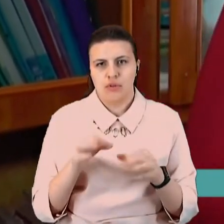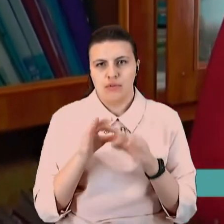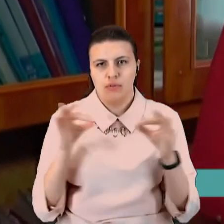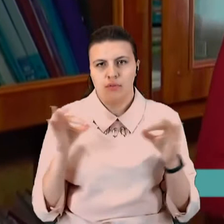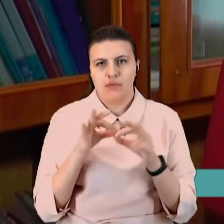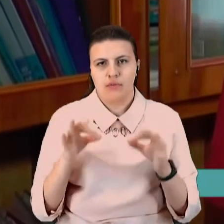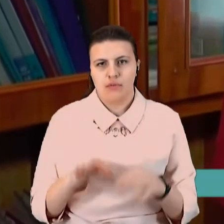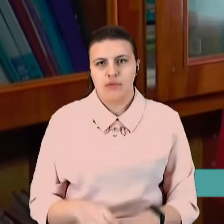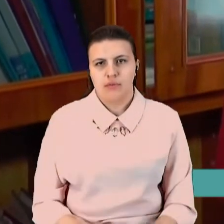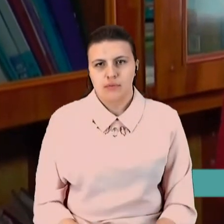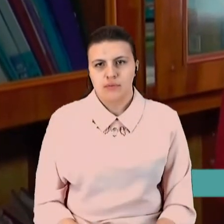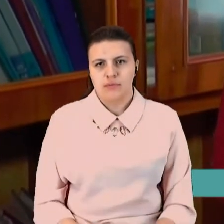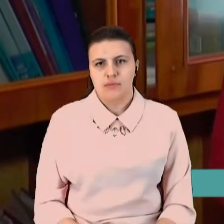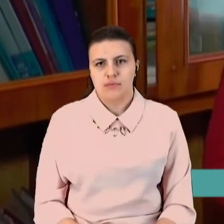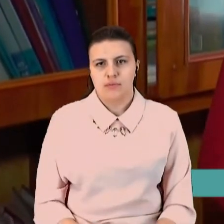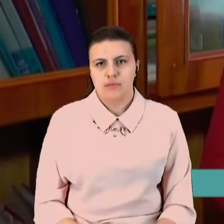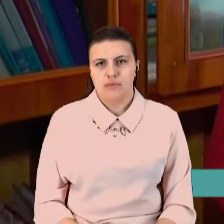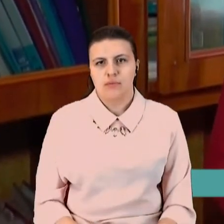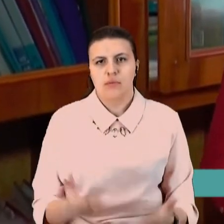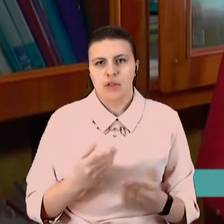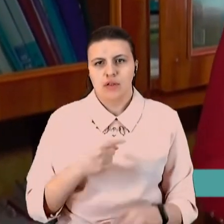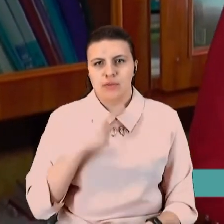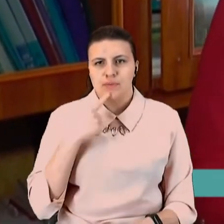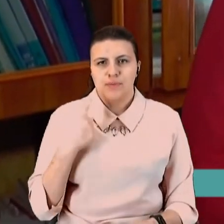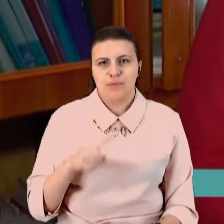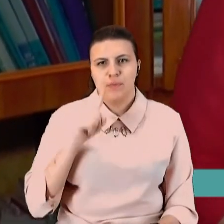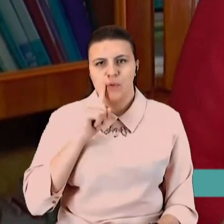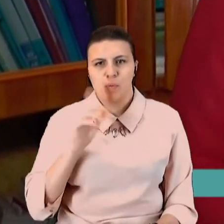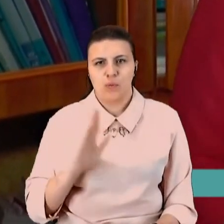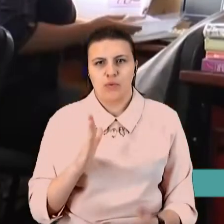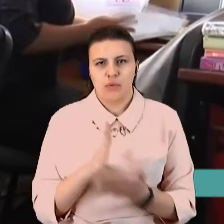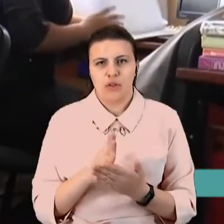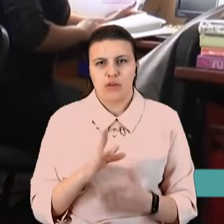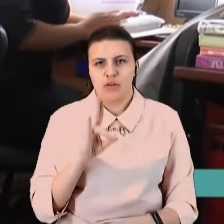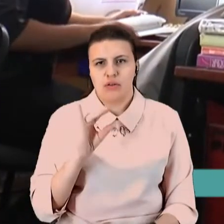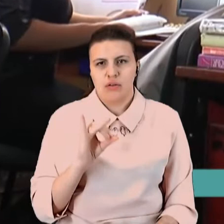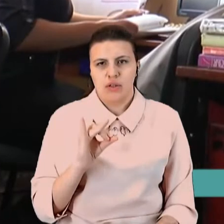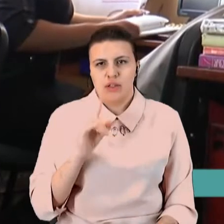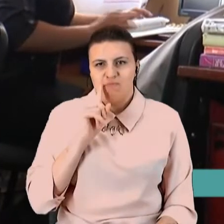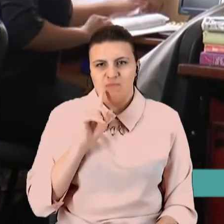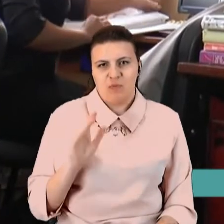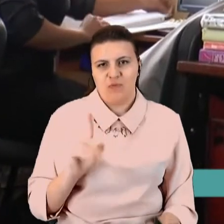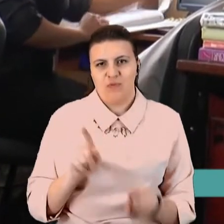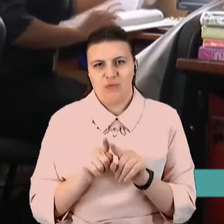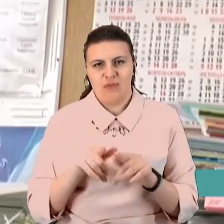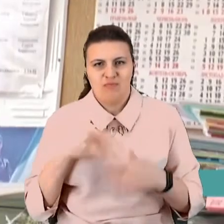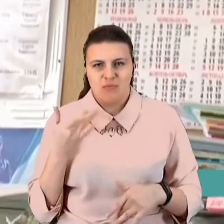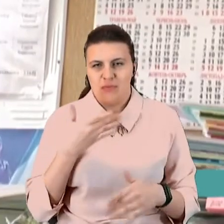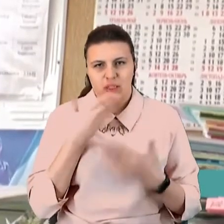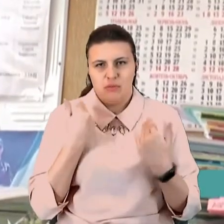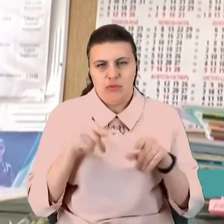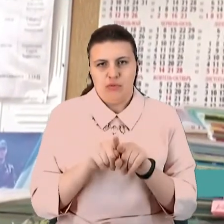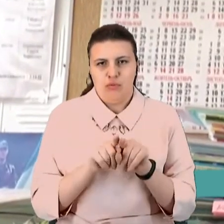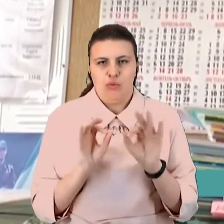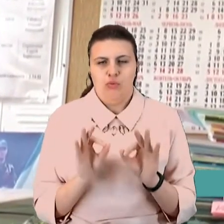А все ж таки якийсь дискомфорт є у вас? Ні, дискомфорту не є. Такі захисні екрани – 25 вчителів. Першу